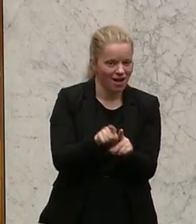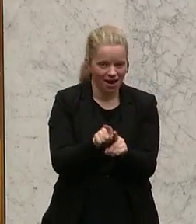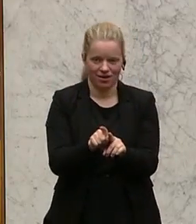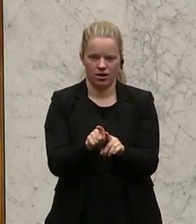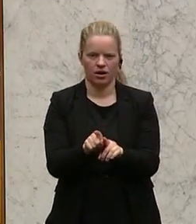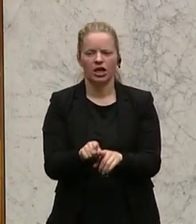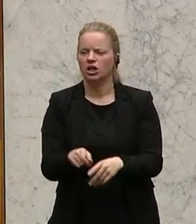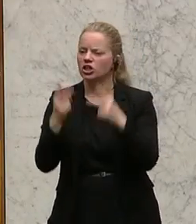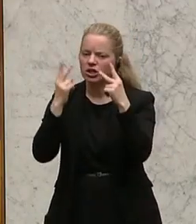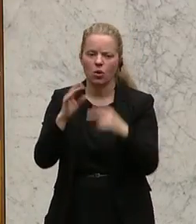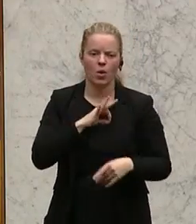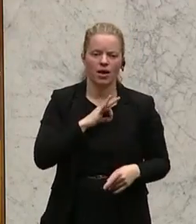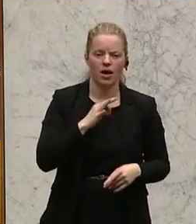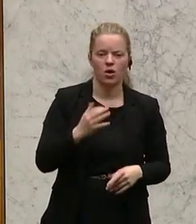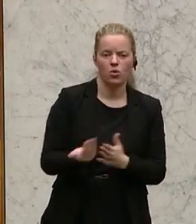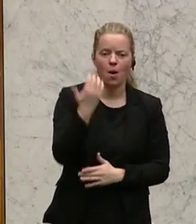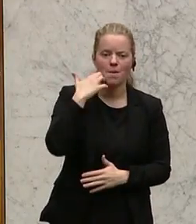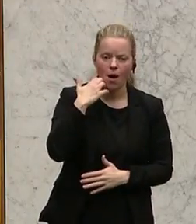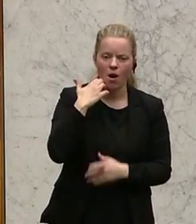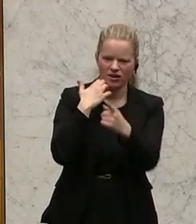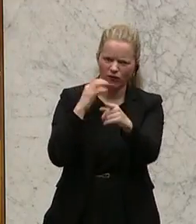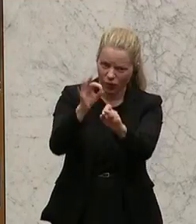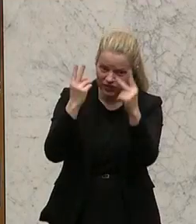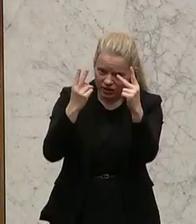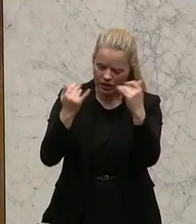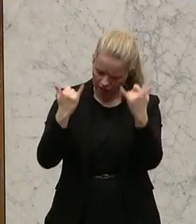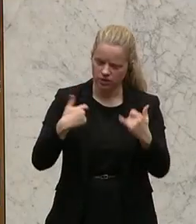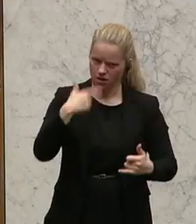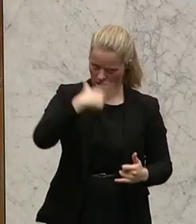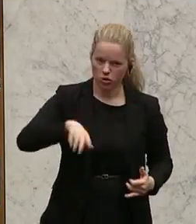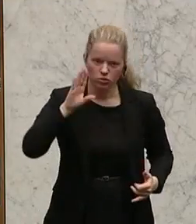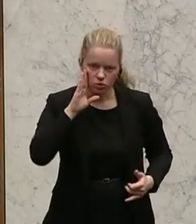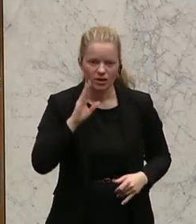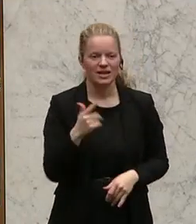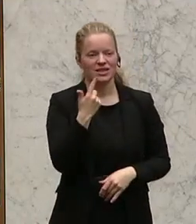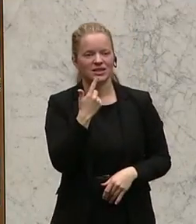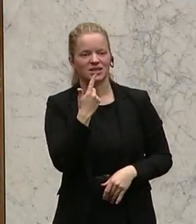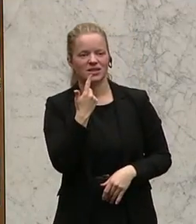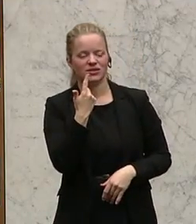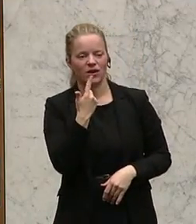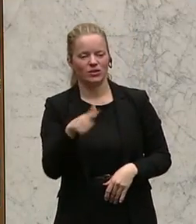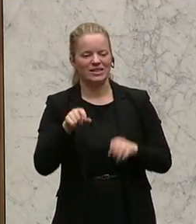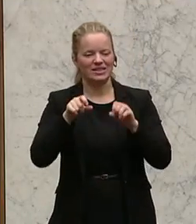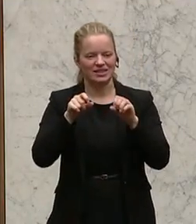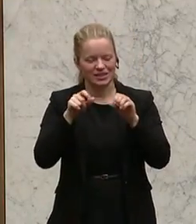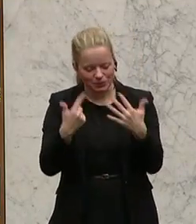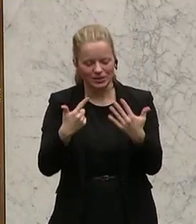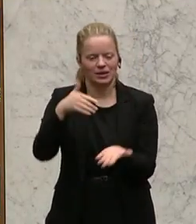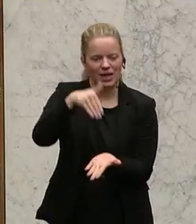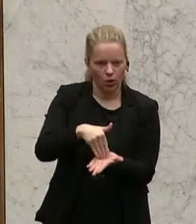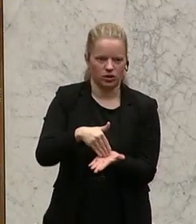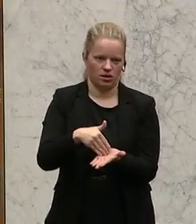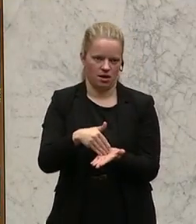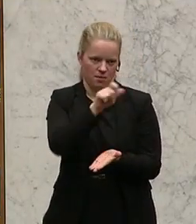Neubauer, Ihnen ist das so wichtig, hören Sie mal vielleicht einmal zu, 217.940 Menschen haben im Vorjahr Ausgleichszulage in